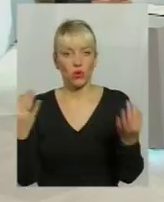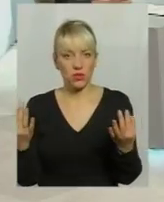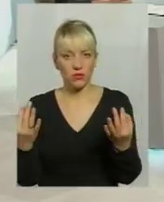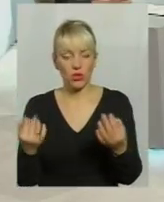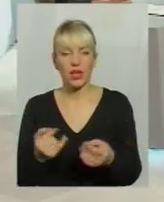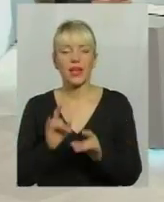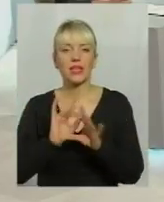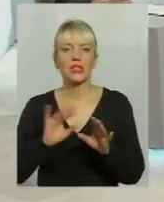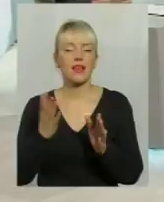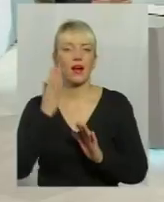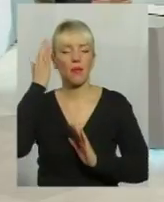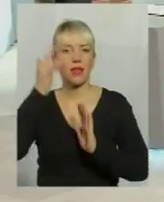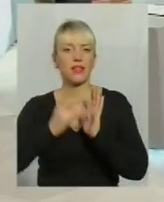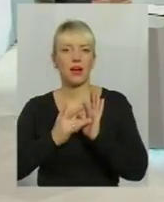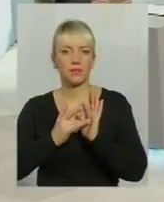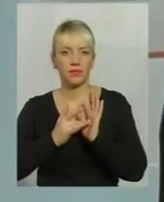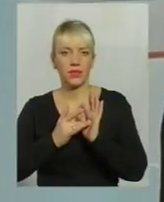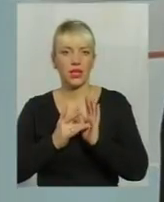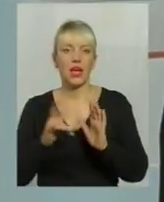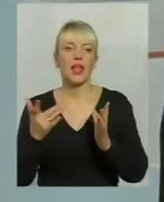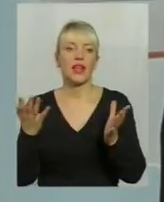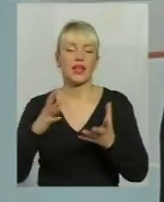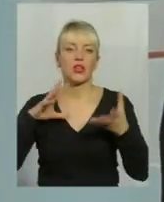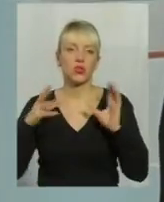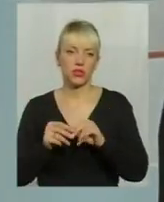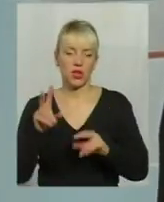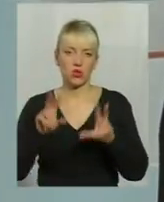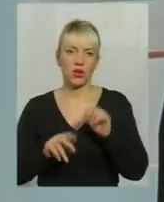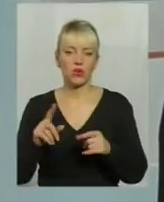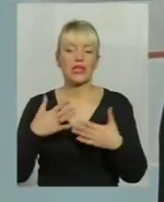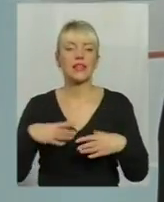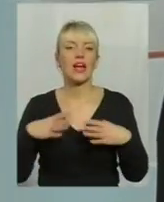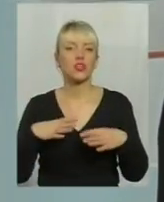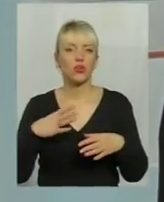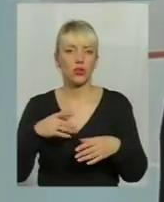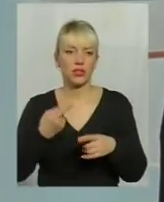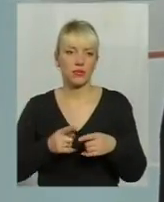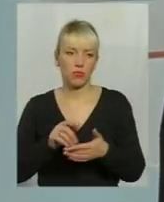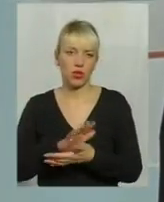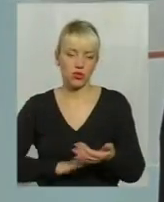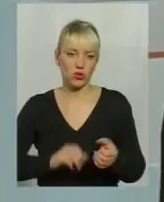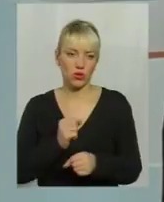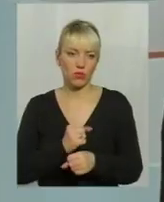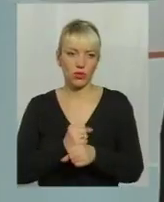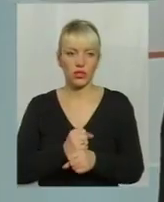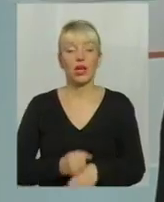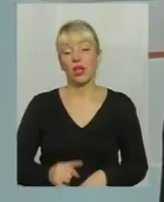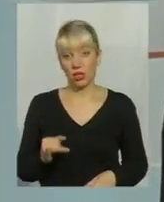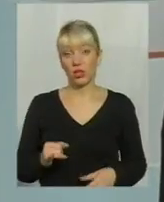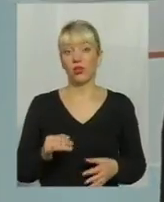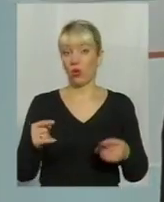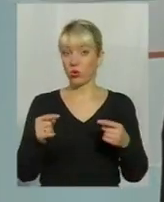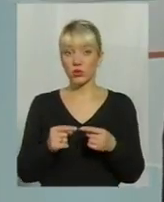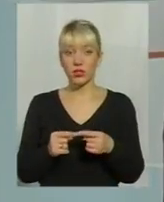мета, на які результати ми можемо розраховувати, для чого вони будуть потрібні в подальшій роботі. І однозначно,